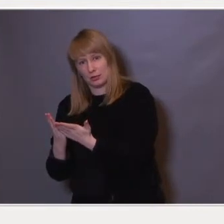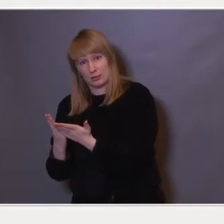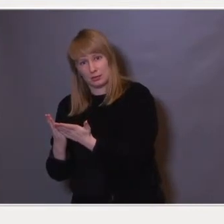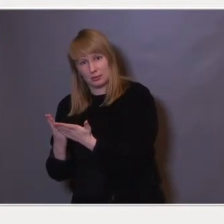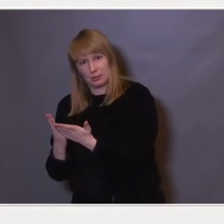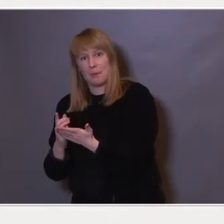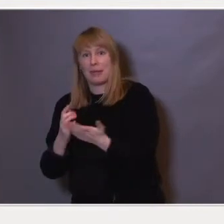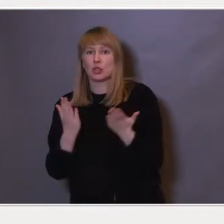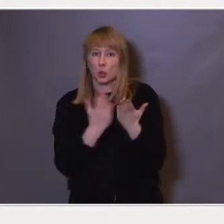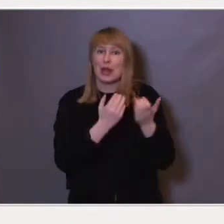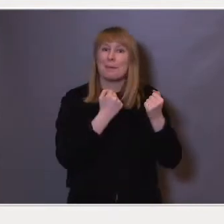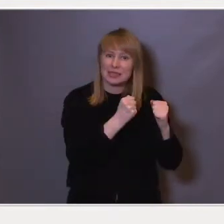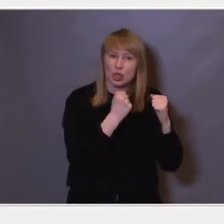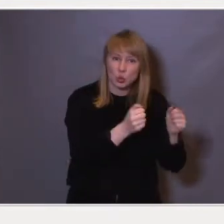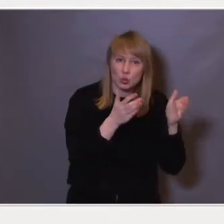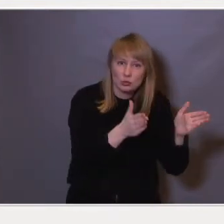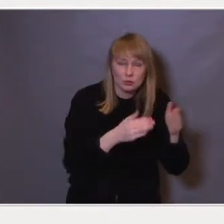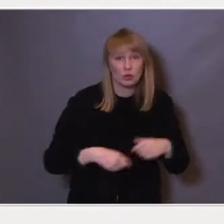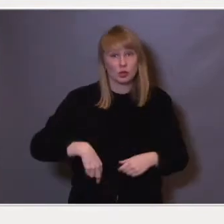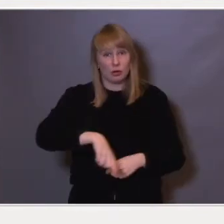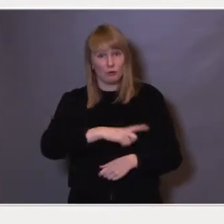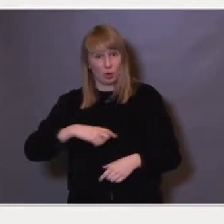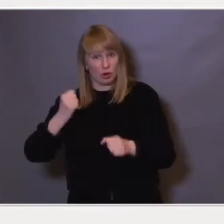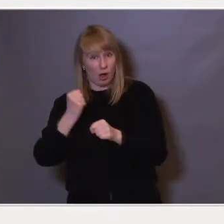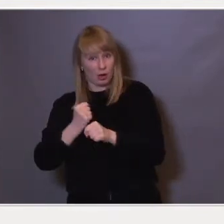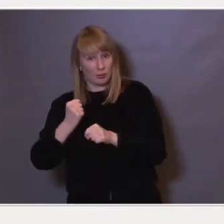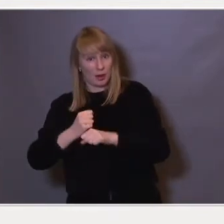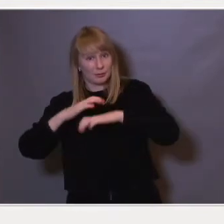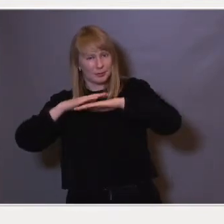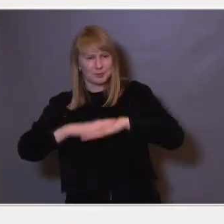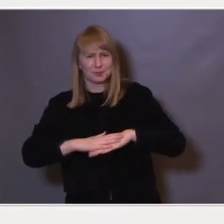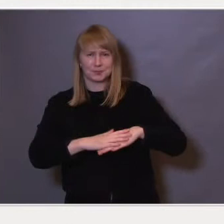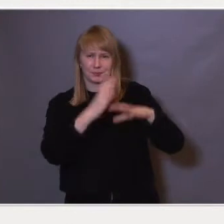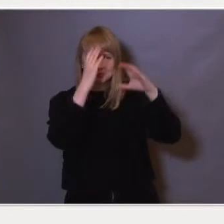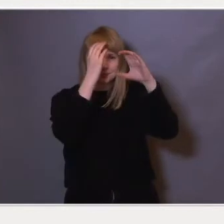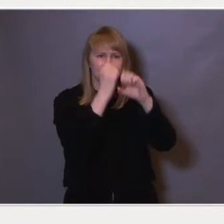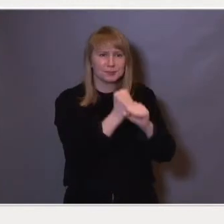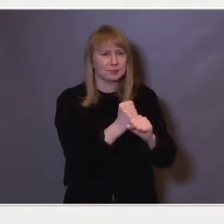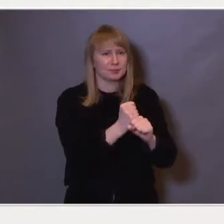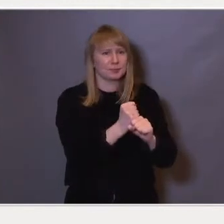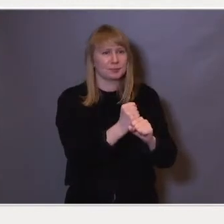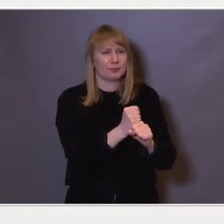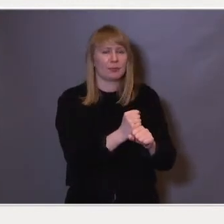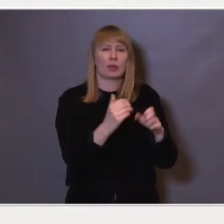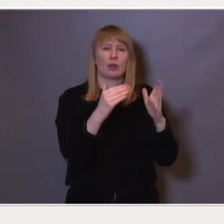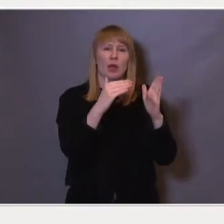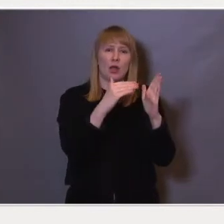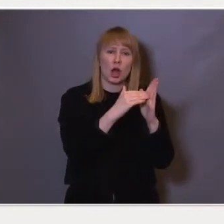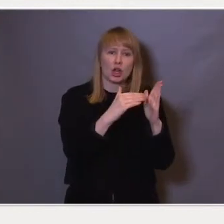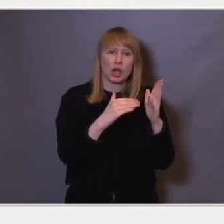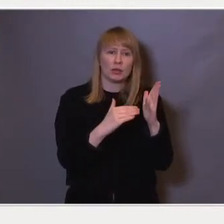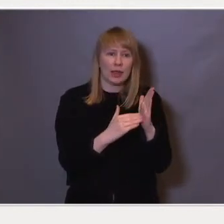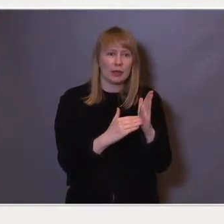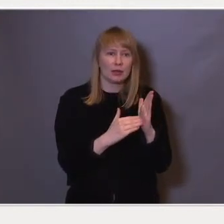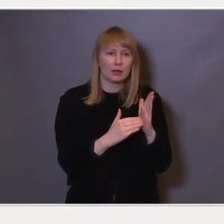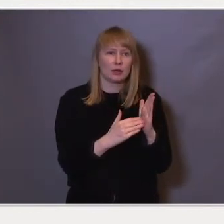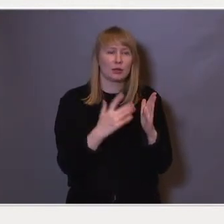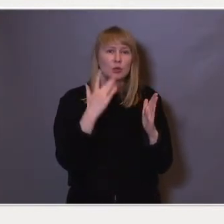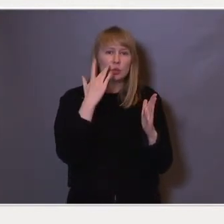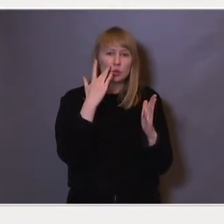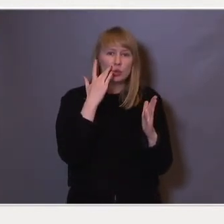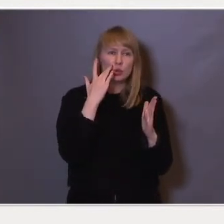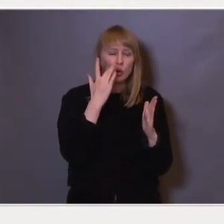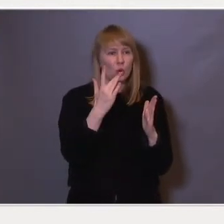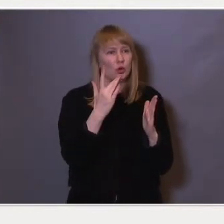Og det betyr at veldig mye av vårt arbeid faktisk har vært fokusert på de karakterene man får ved utgangen